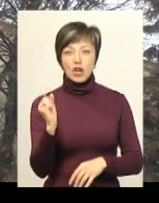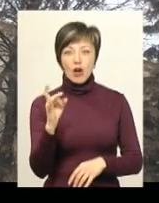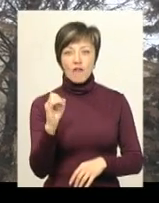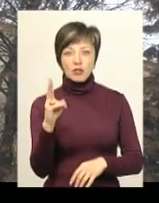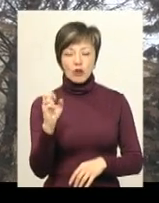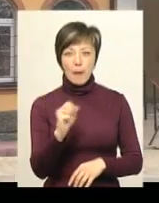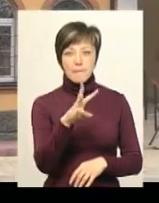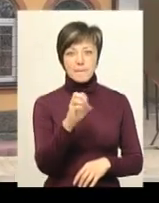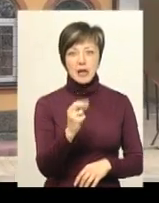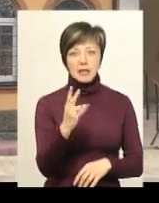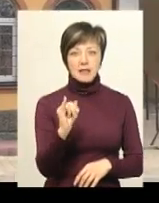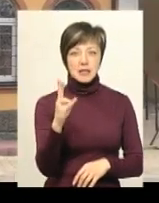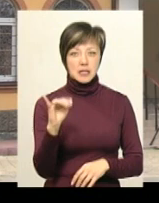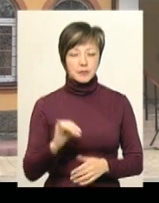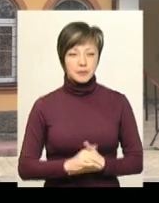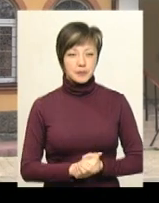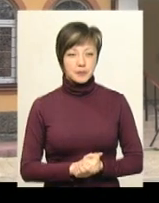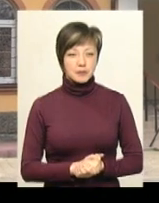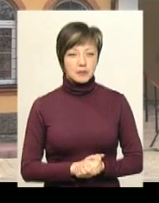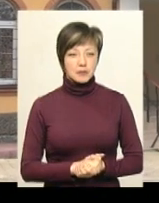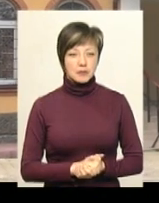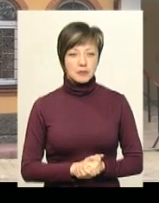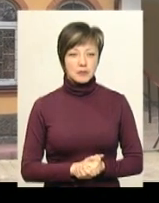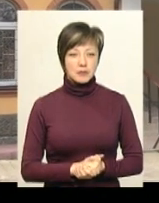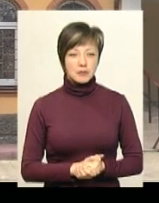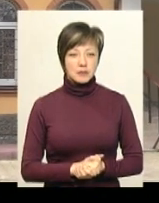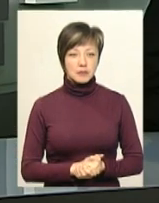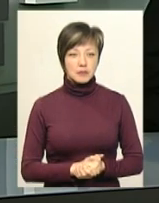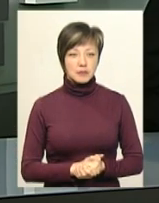Мацьківці. Леся Боровець, Іван Мовчан, Новини, Поділя, Центр.